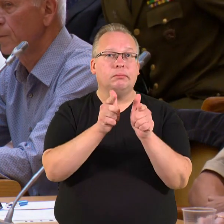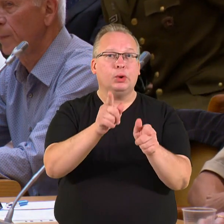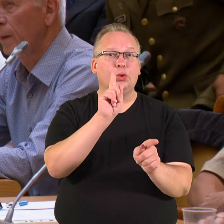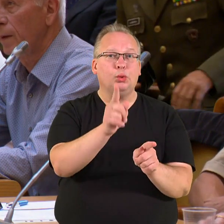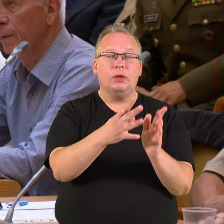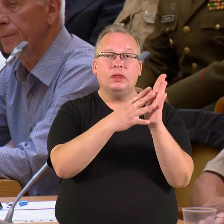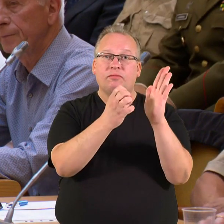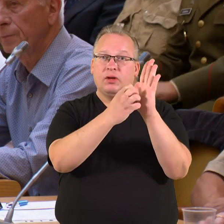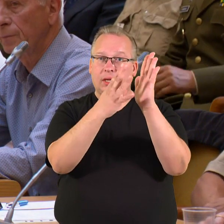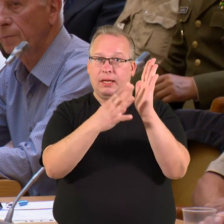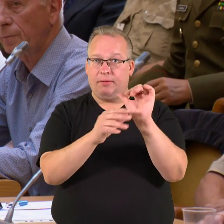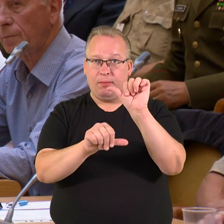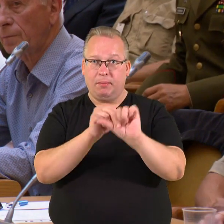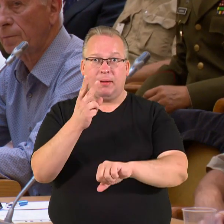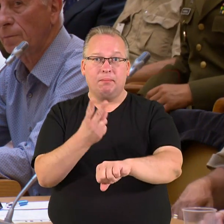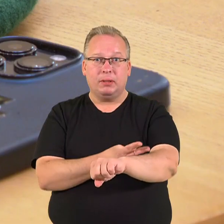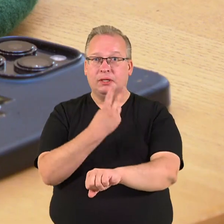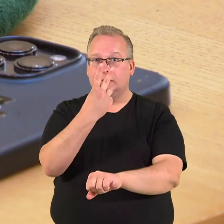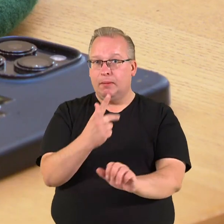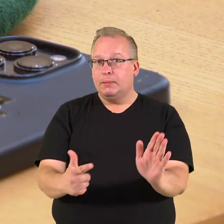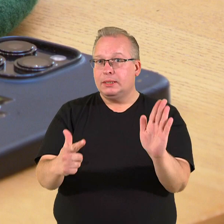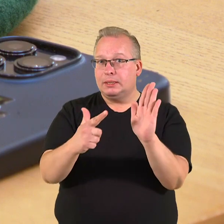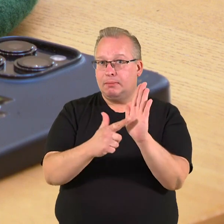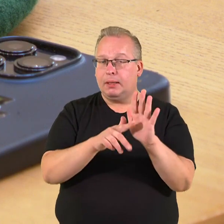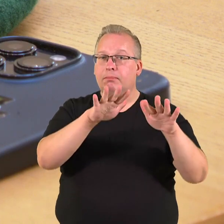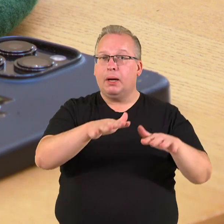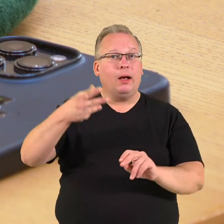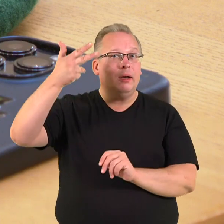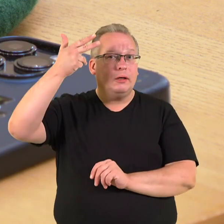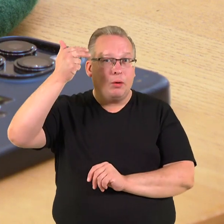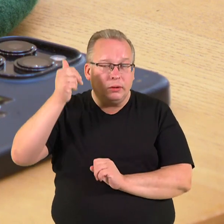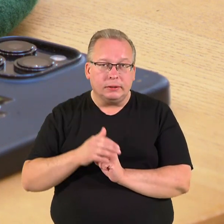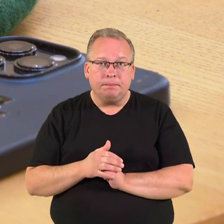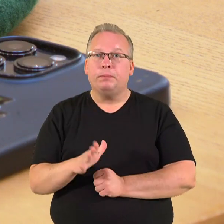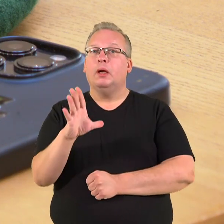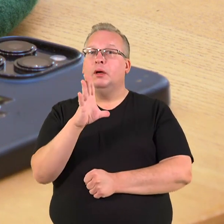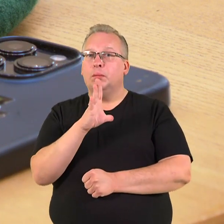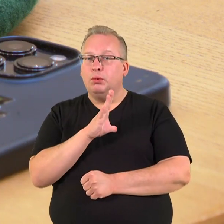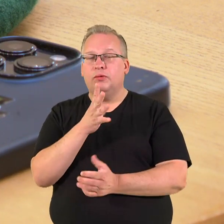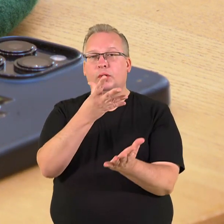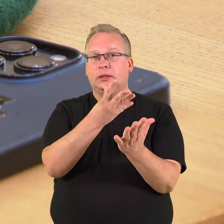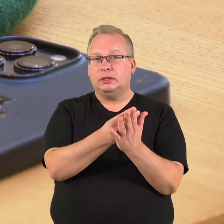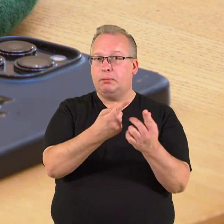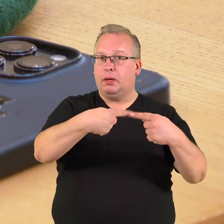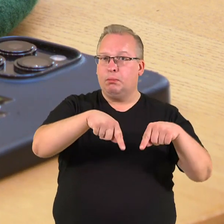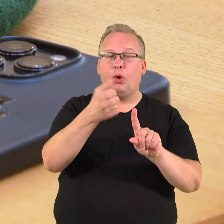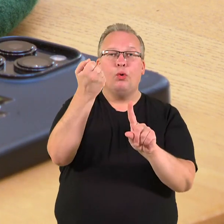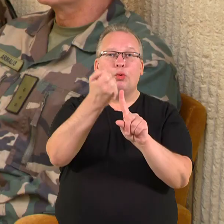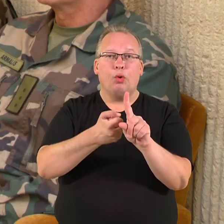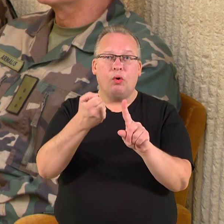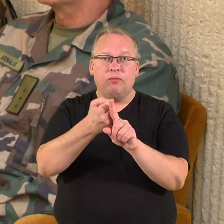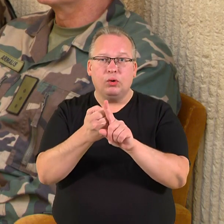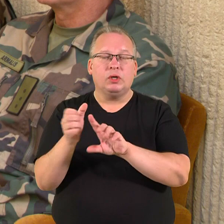metų Birželio 27 diena Kaune. Jos tikslas buvo įtvirtinti šalies nepriklausomybę, kovojant su